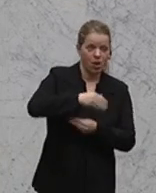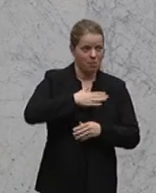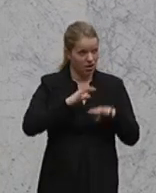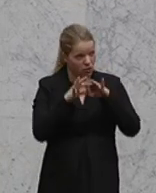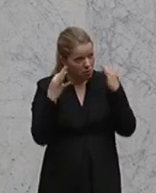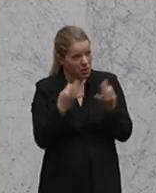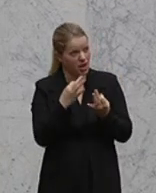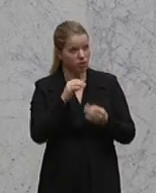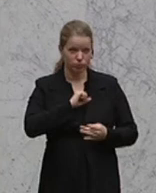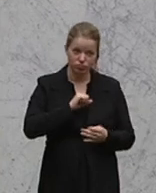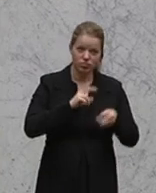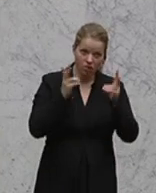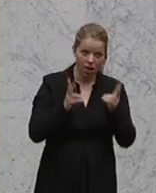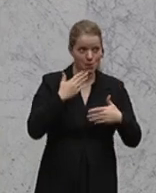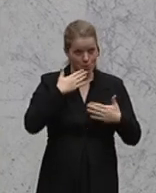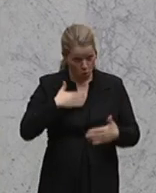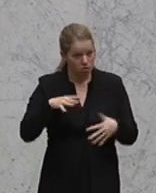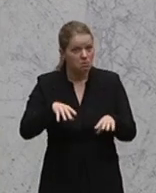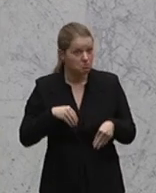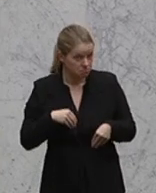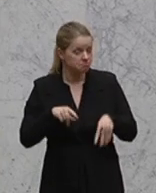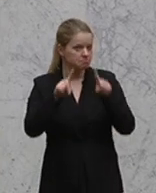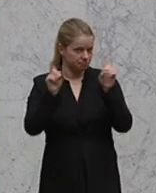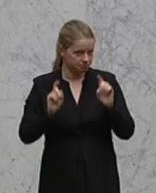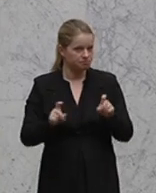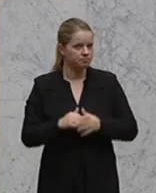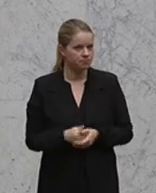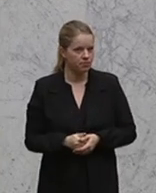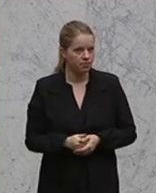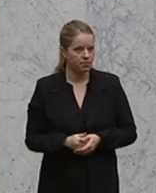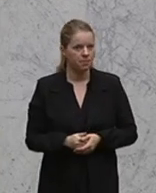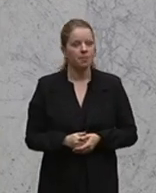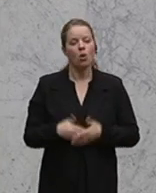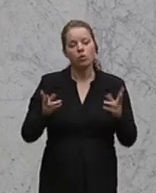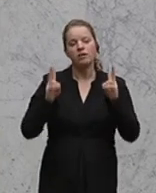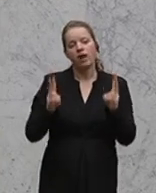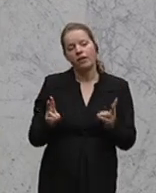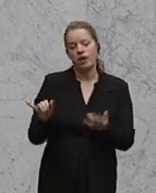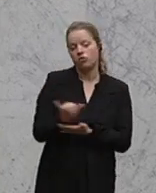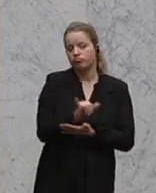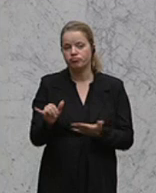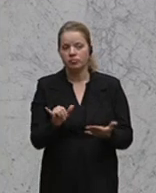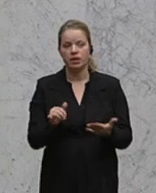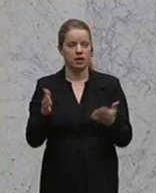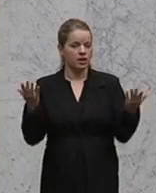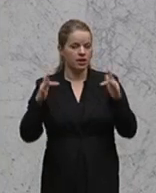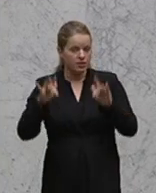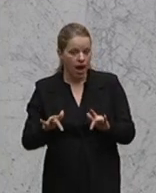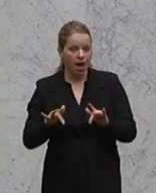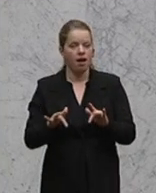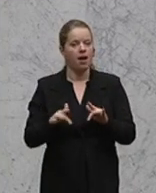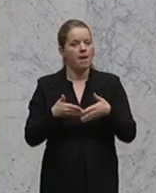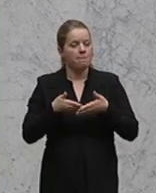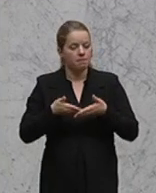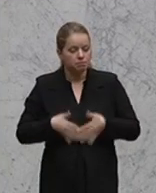ich das. Und dem, dass ich ein Kind in vitro zeuge, das heißt, dass ich im Reagenzglas eine